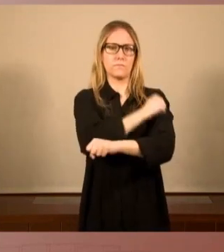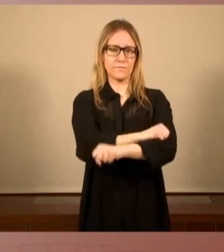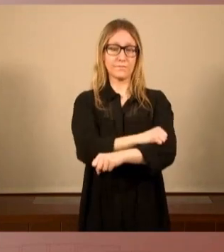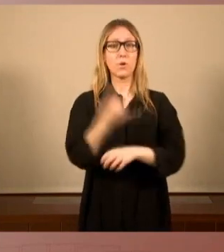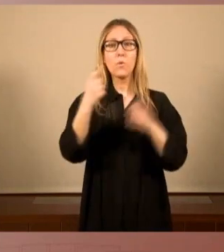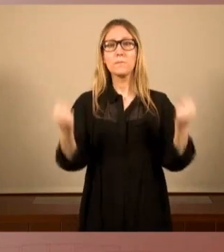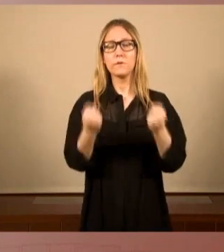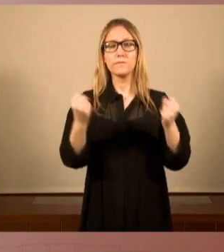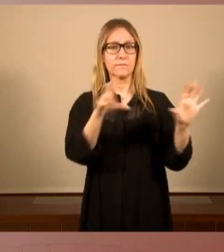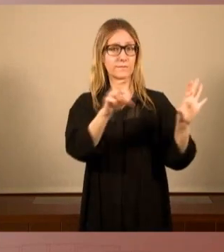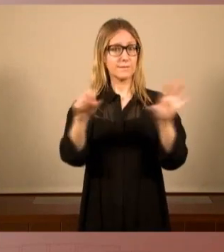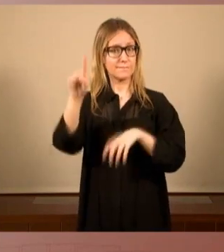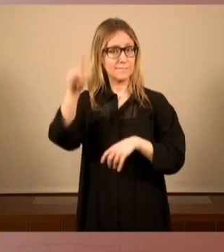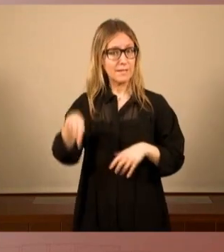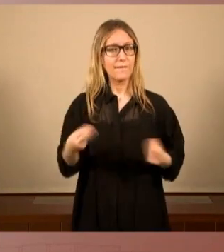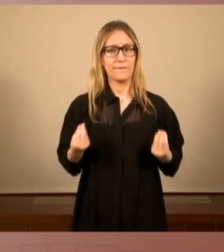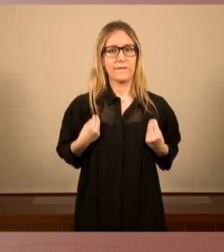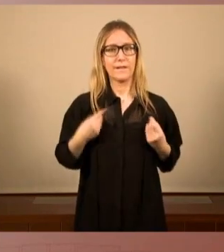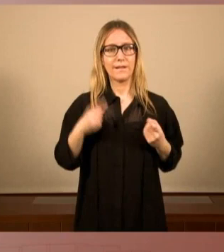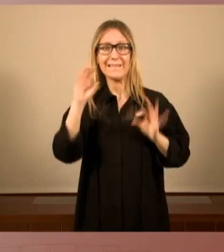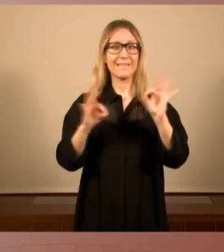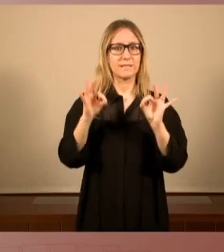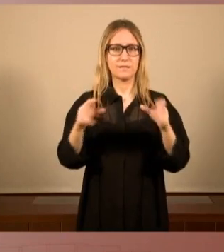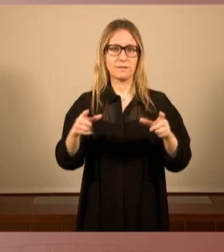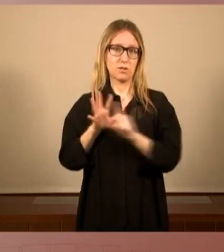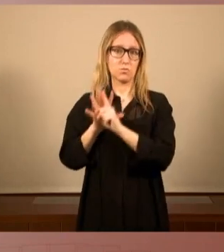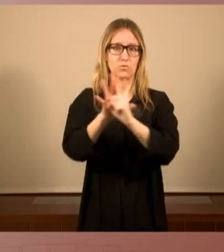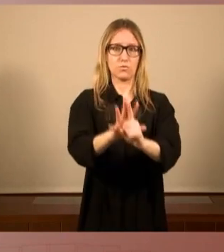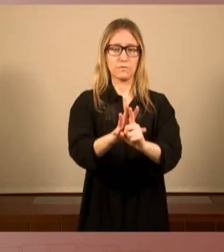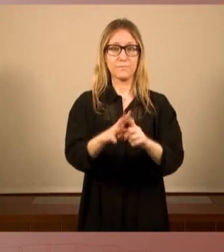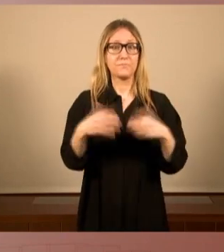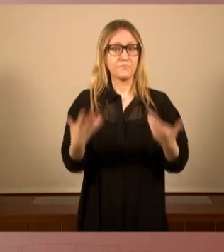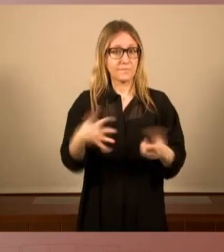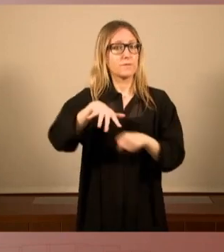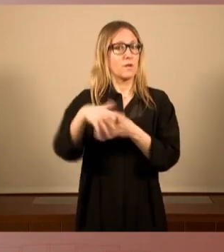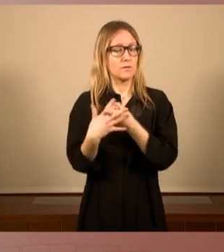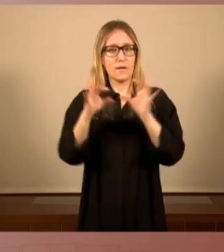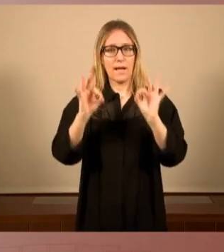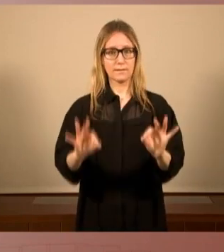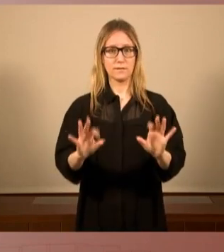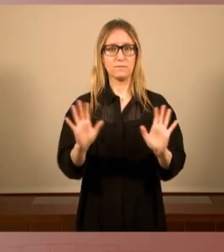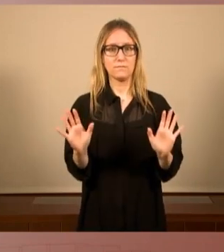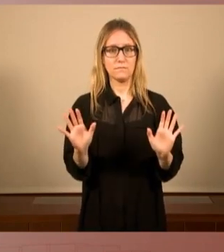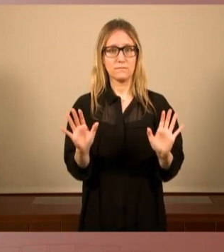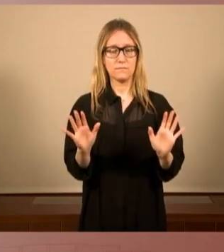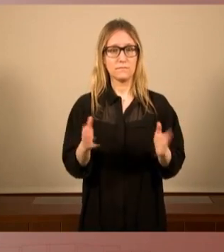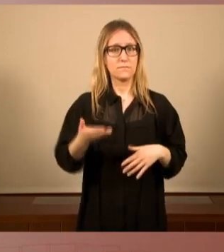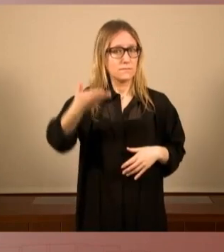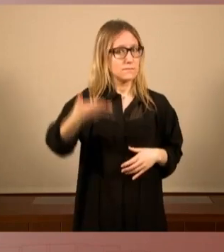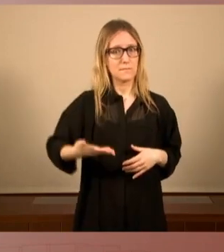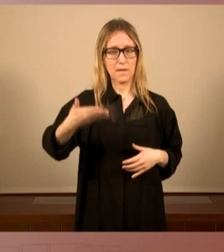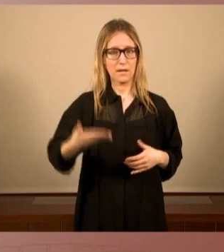milió 800.000 viuen en risc d'exclusió. Aquesta és una situació que mereix una acció